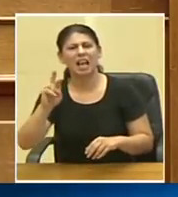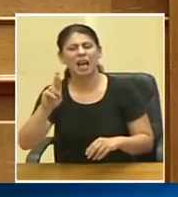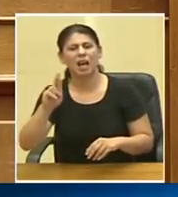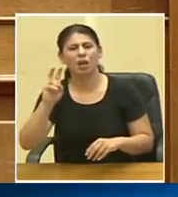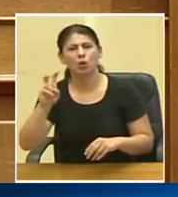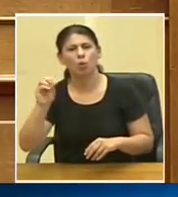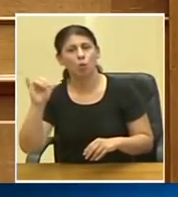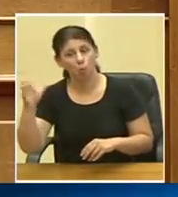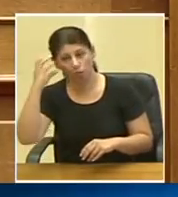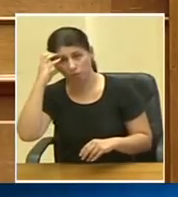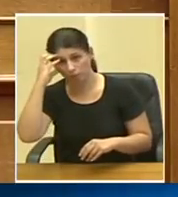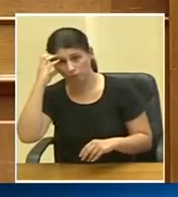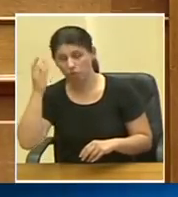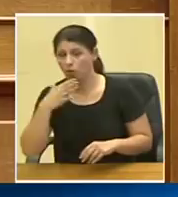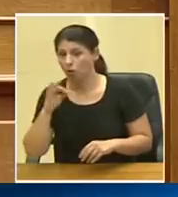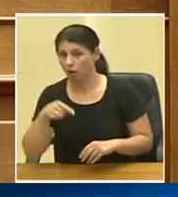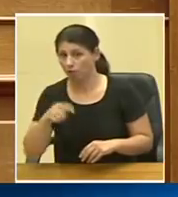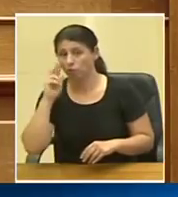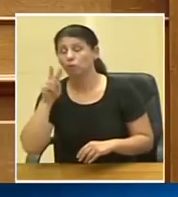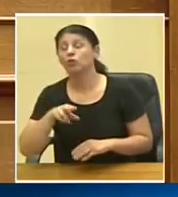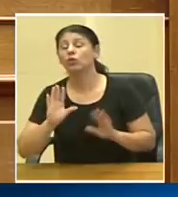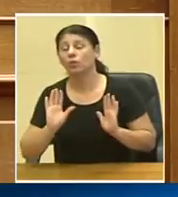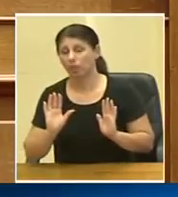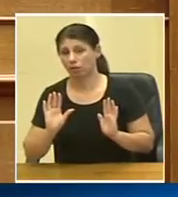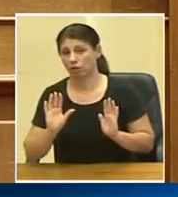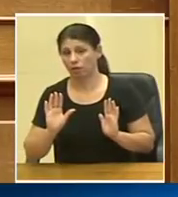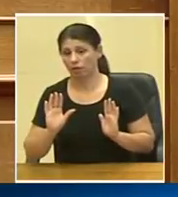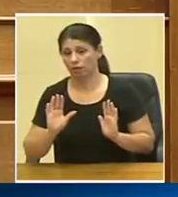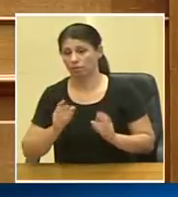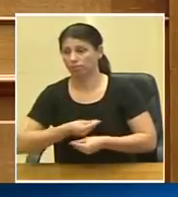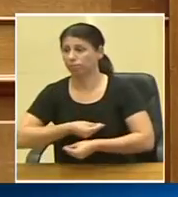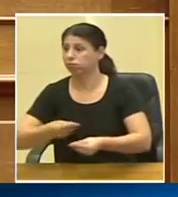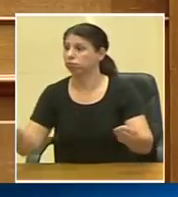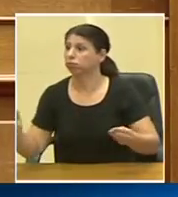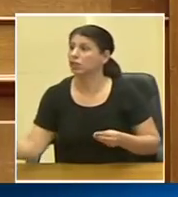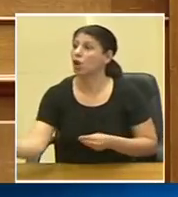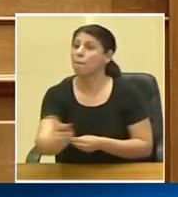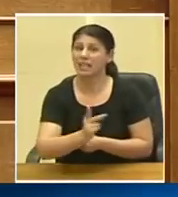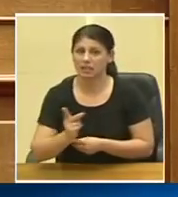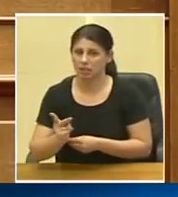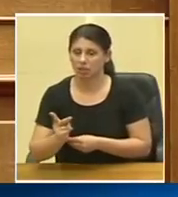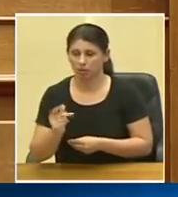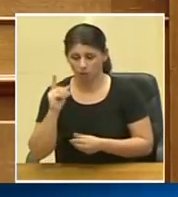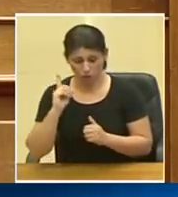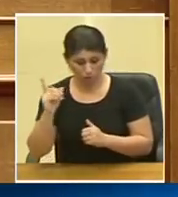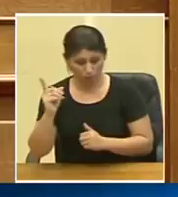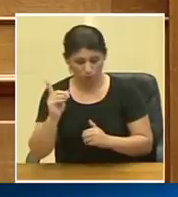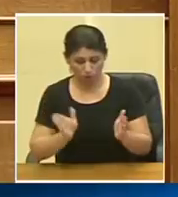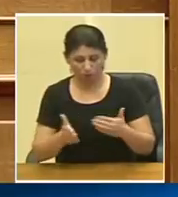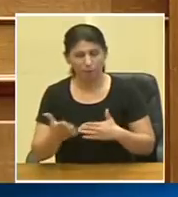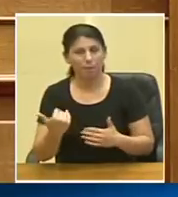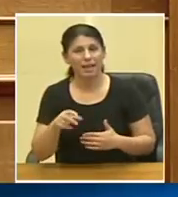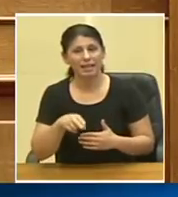Υπενθυμίζω πάλι, γιατί ούτε αυτό είδε τα φώτα της δημοσιότητας, ότι ένα πρώτο τμήμα συγκεκριμένο που αφορά